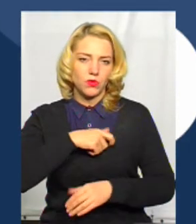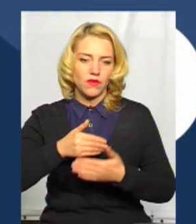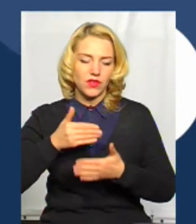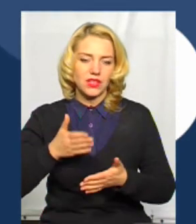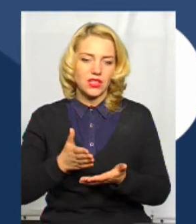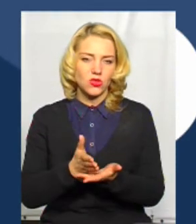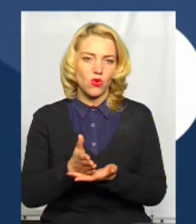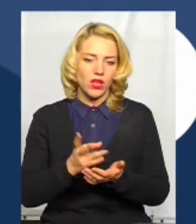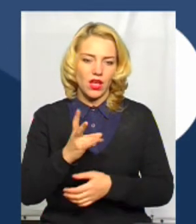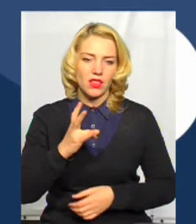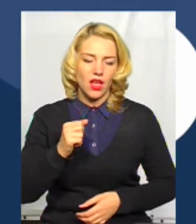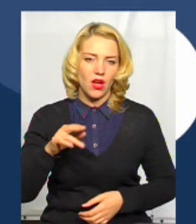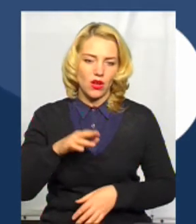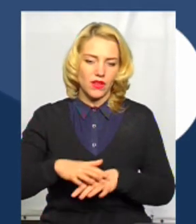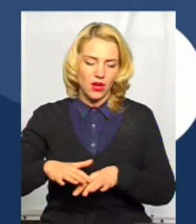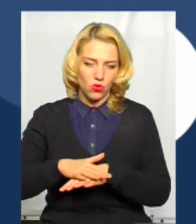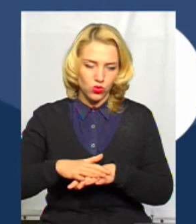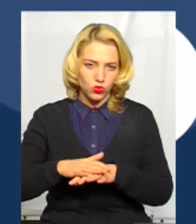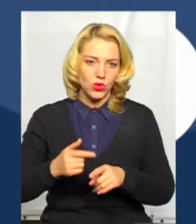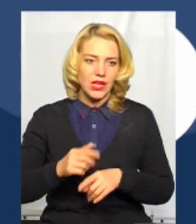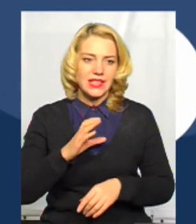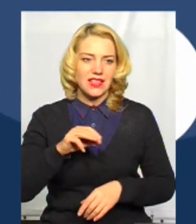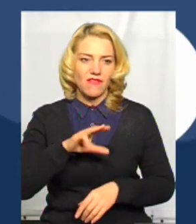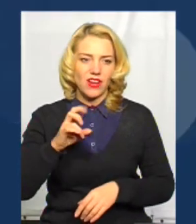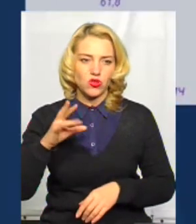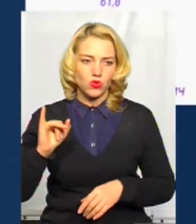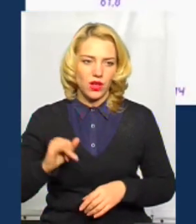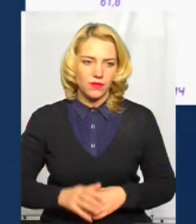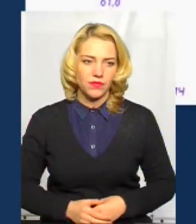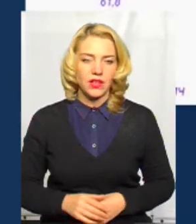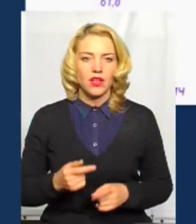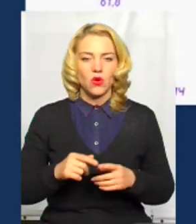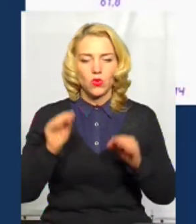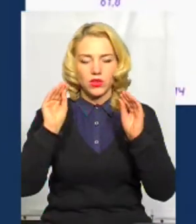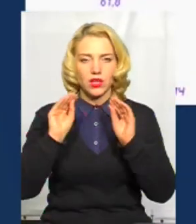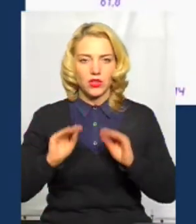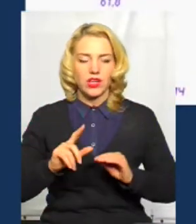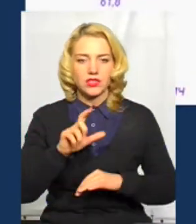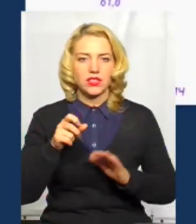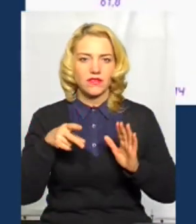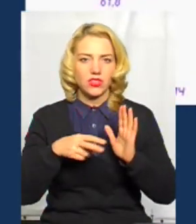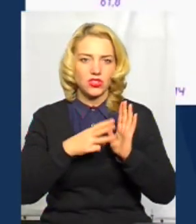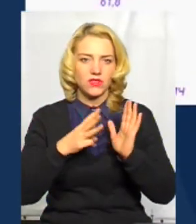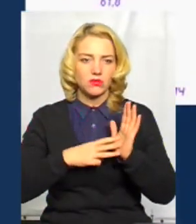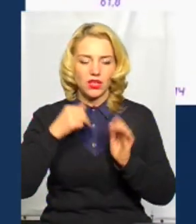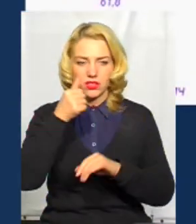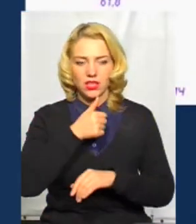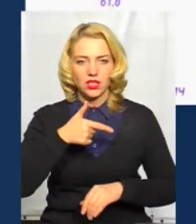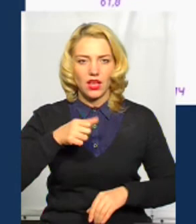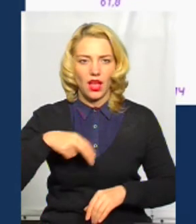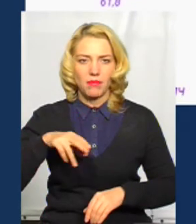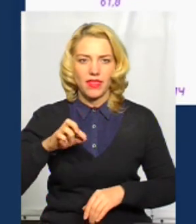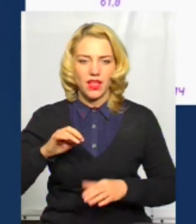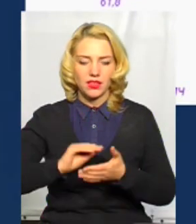Стефанчука. Засновник громадської організації «Форпост народовладдя». У декларації за 2018 рік Дмитро Габінет